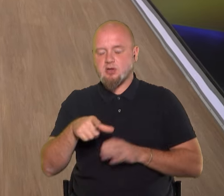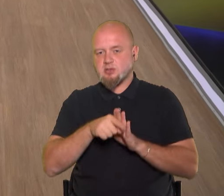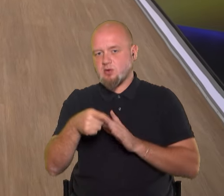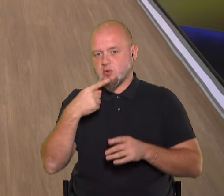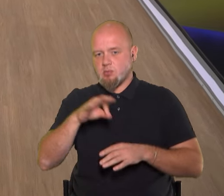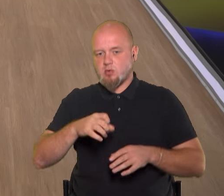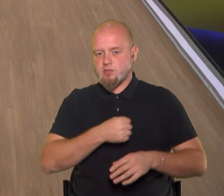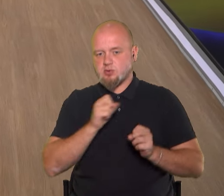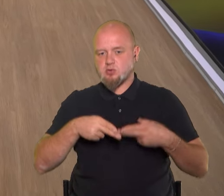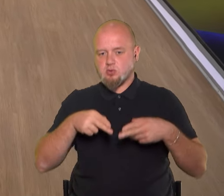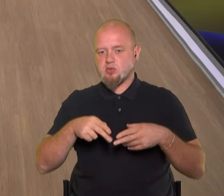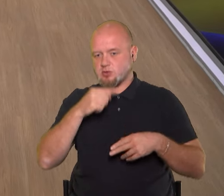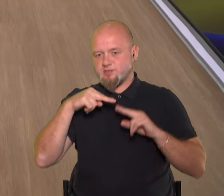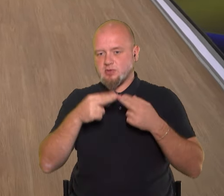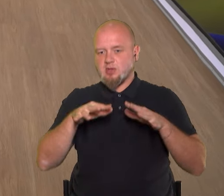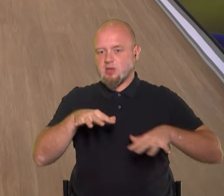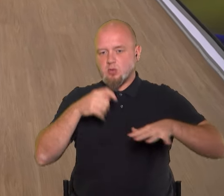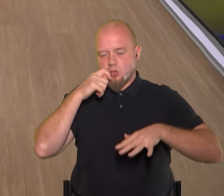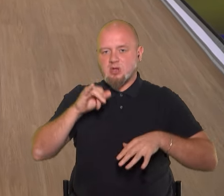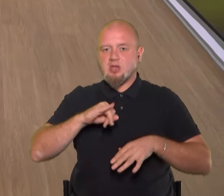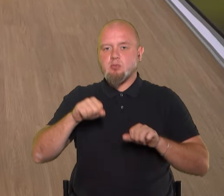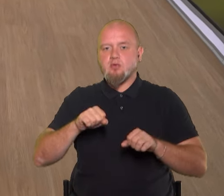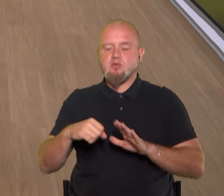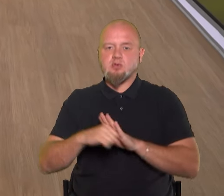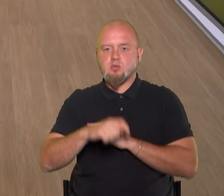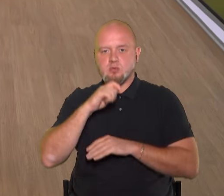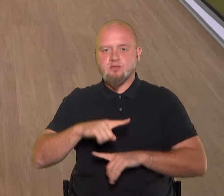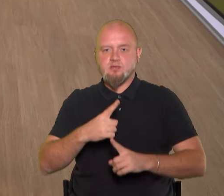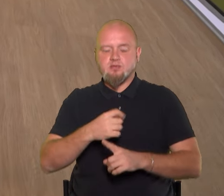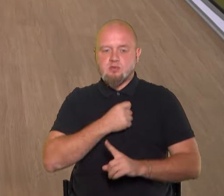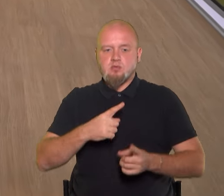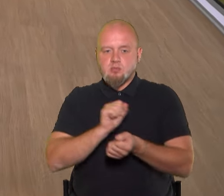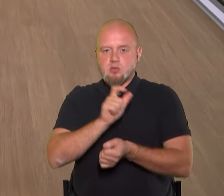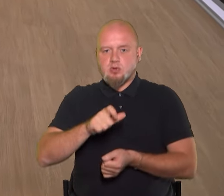території України, зокрема про ймовірну страту українського військового полоненого у Донецькій області.